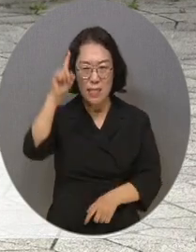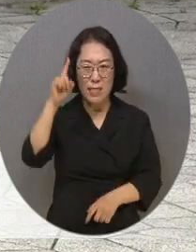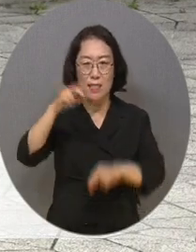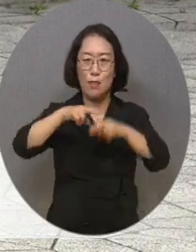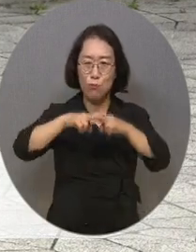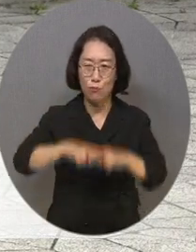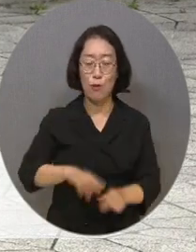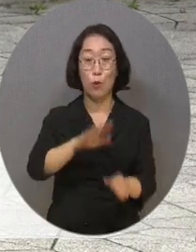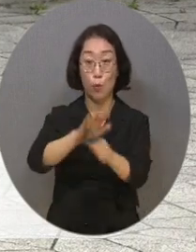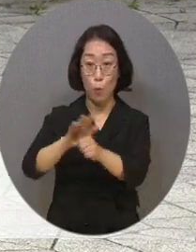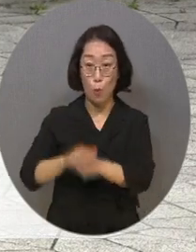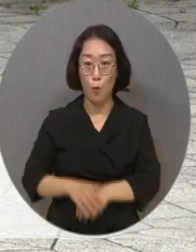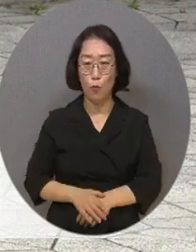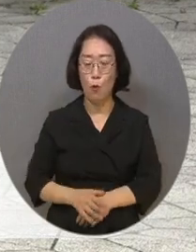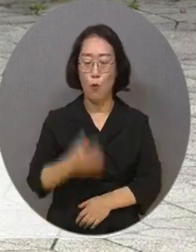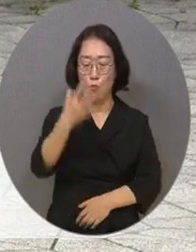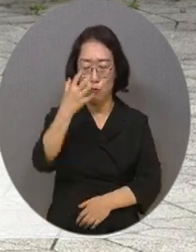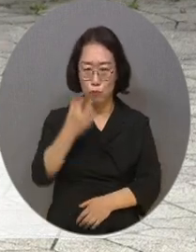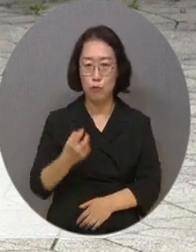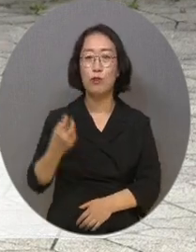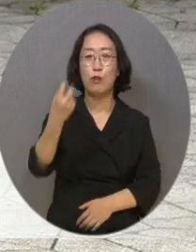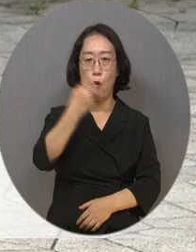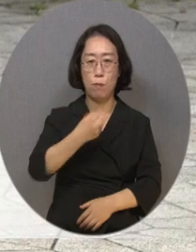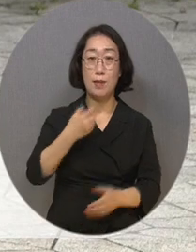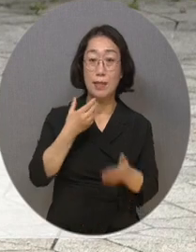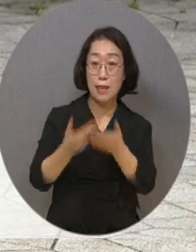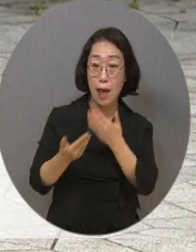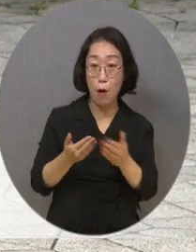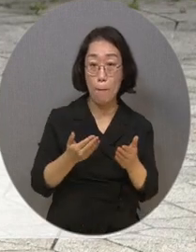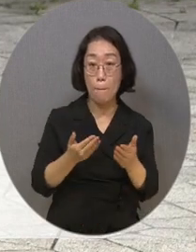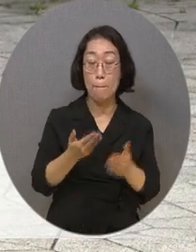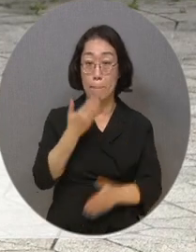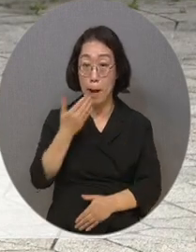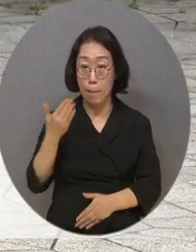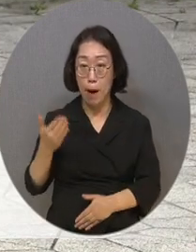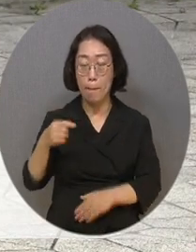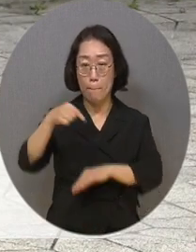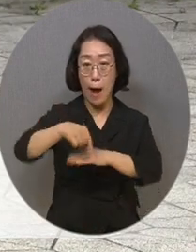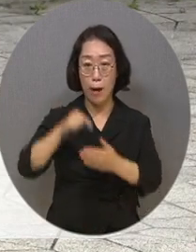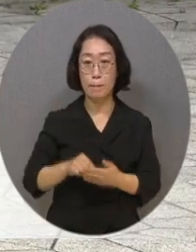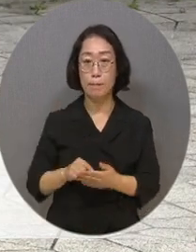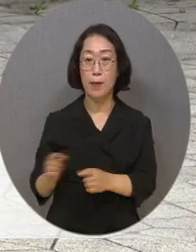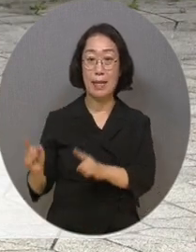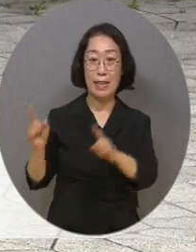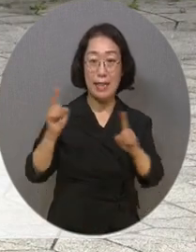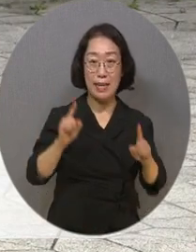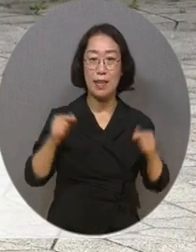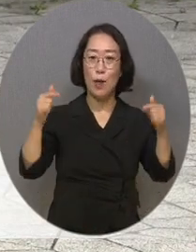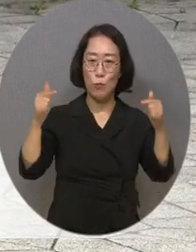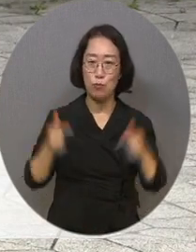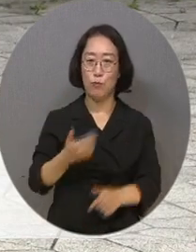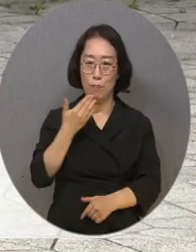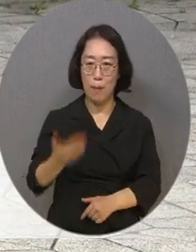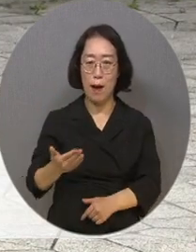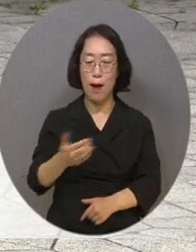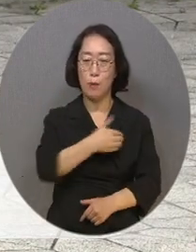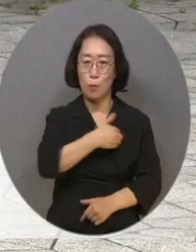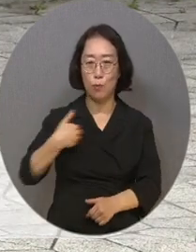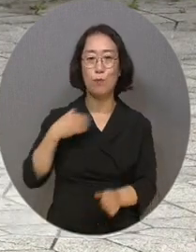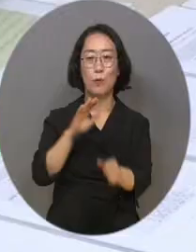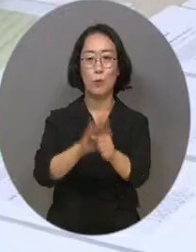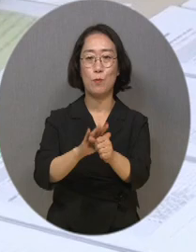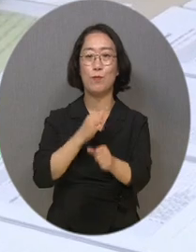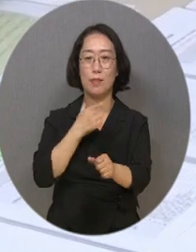해소라든지 여러 가지 우울증 검사 체험을 통해서 본인들의 마음이 힐링할 수 있는 이런 여유로움을 가질 수 있었으면